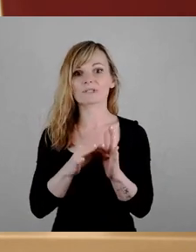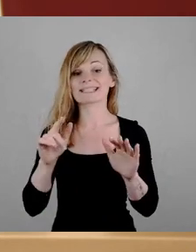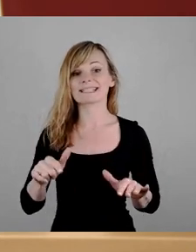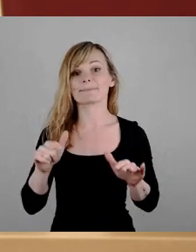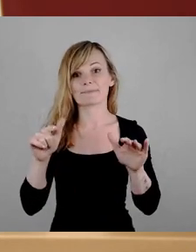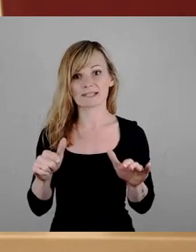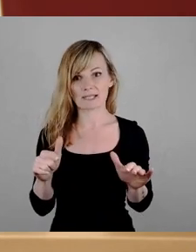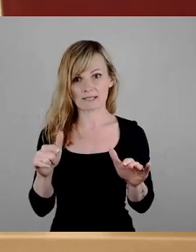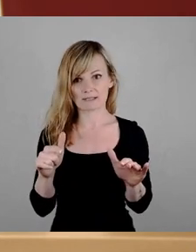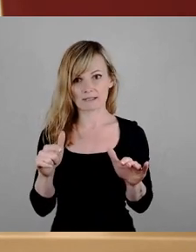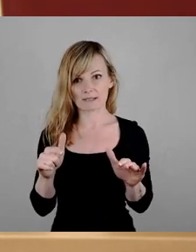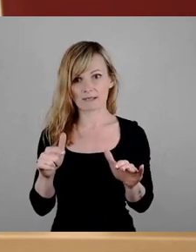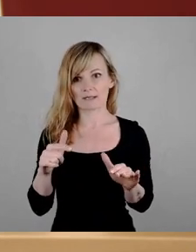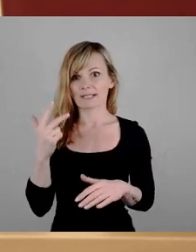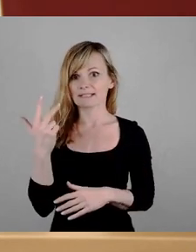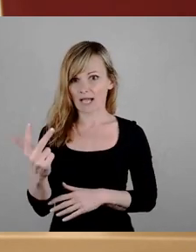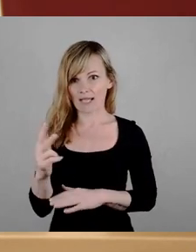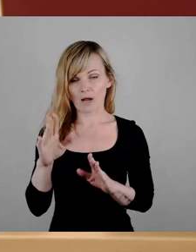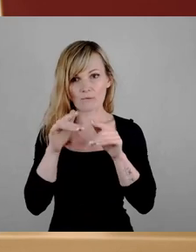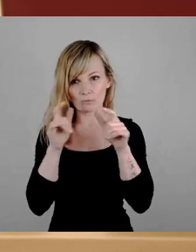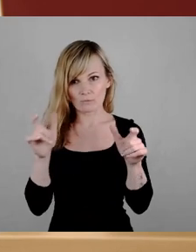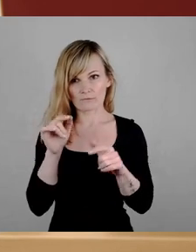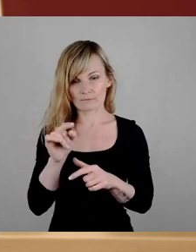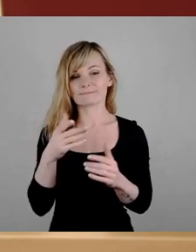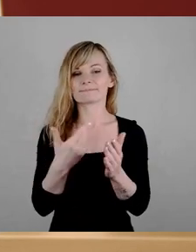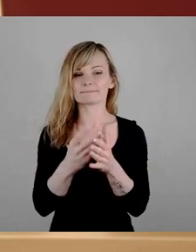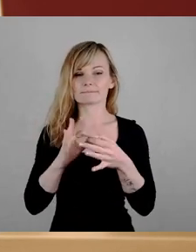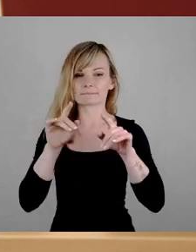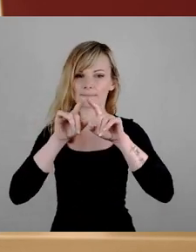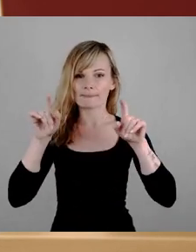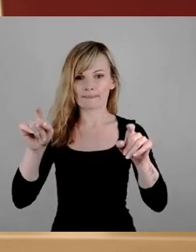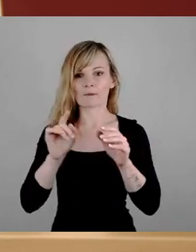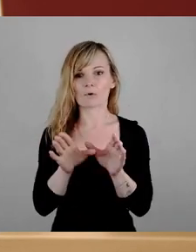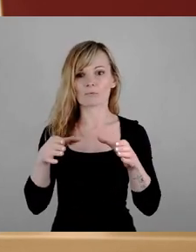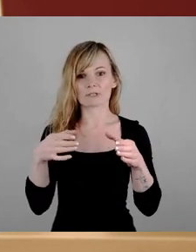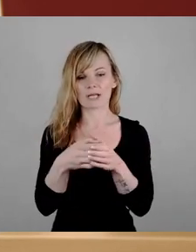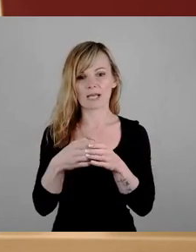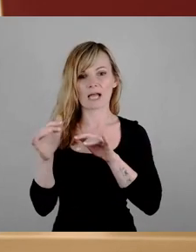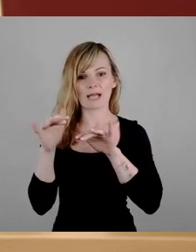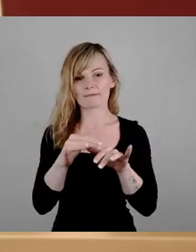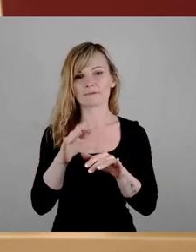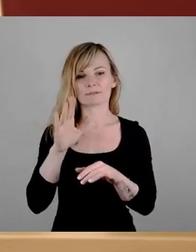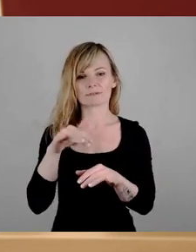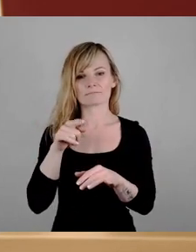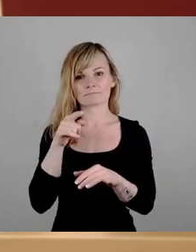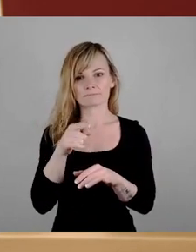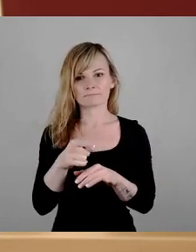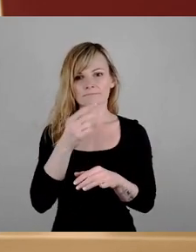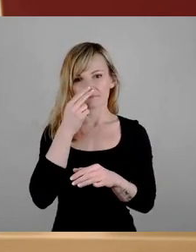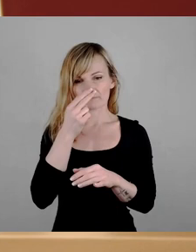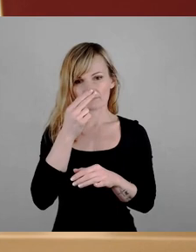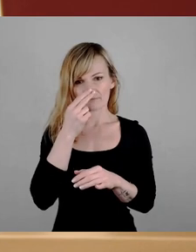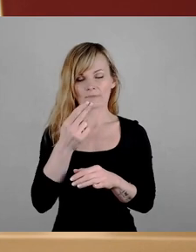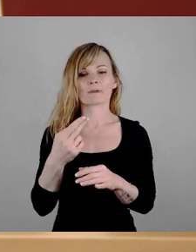.3 aufrufen. Der ist überschrieben mit kommunalen Einfluss bei Quartiersentwicklung aller Leipziger Bahnhof sicherstellen.